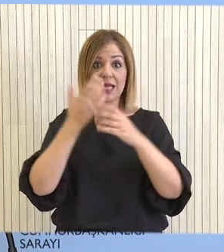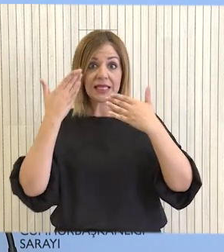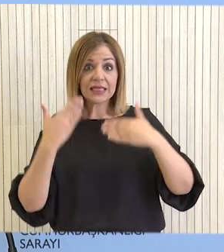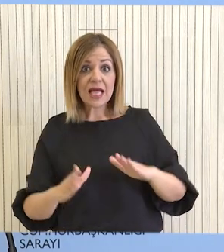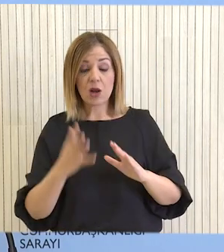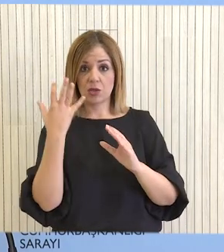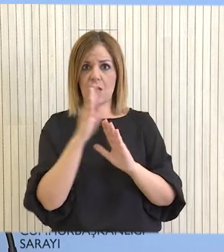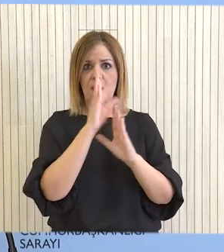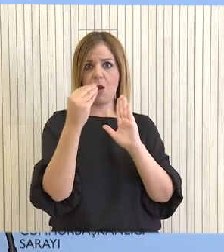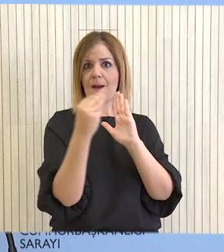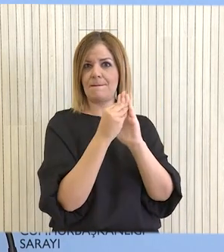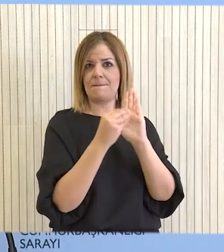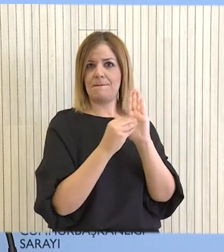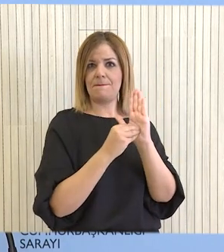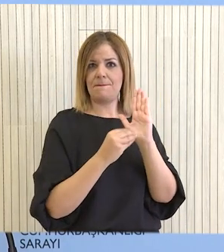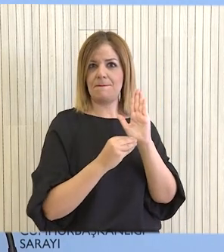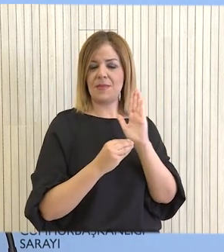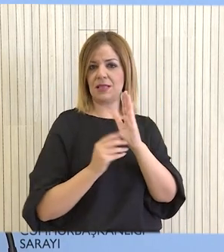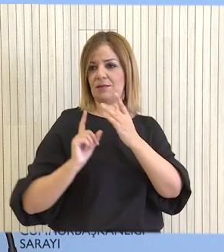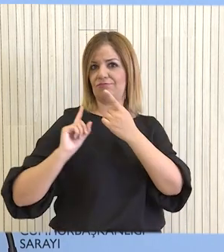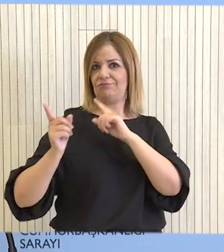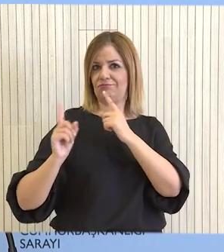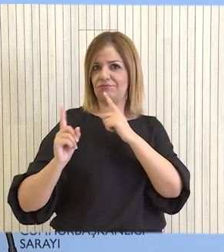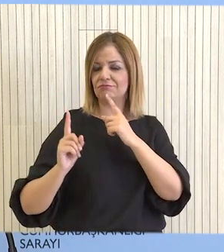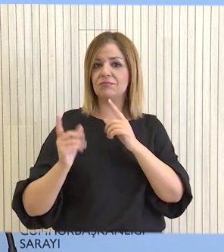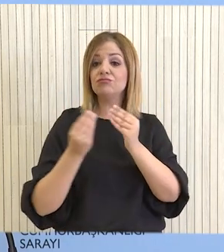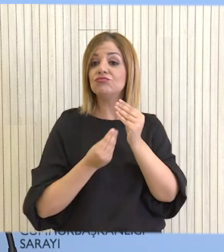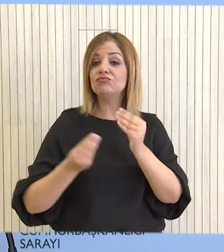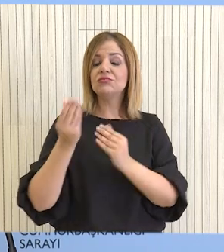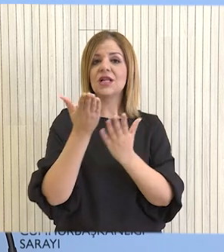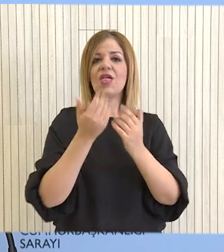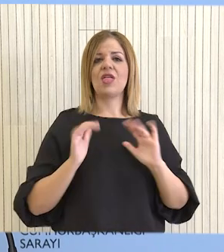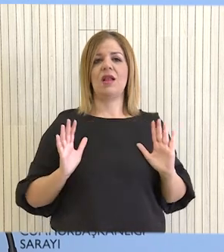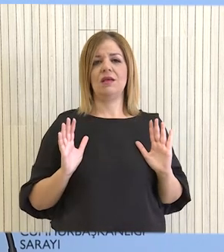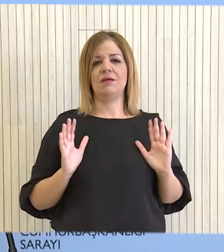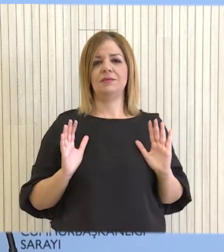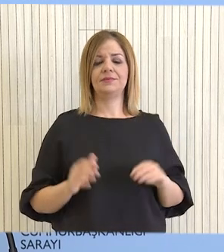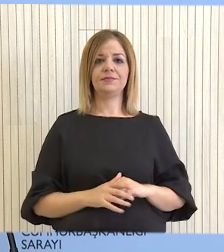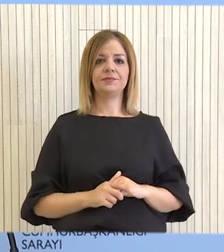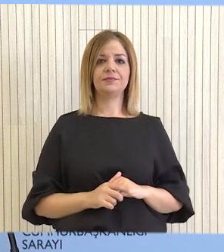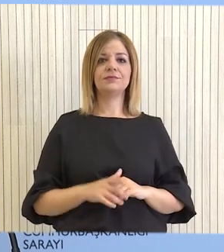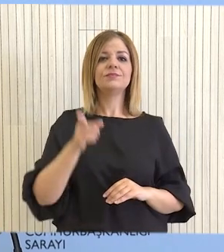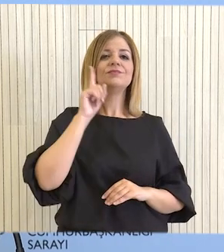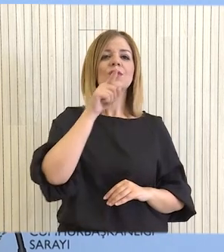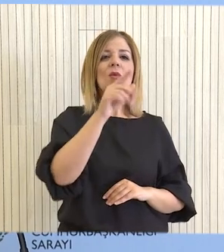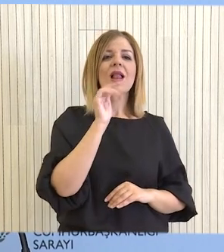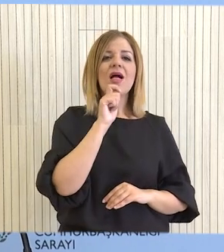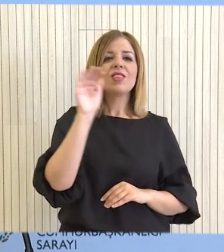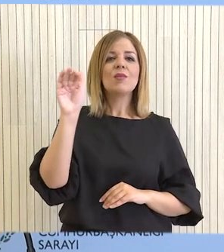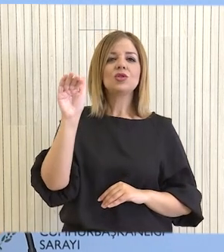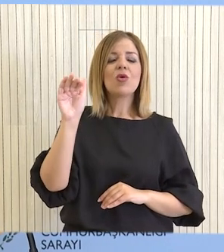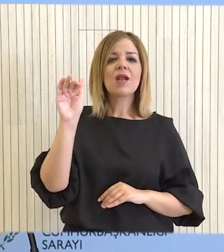ακριβώς προνοούνται στην αντίληψη που είχε επιτευχθεί τίποτα περισσότερο και τίποτα λιγότερο από αυτό. Αναμένουμε να